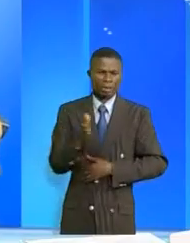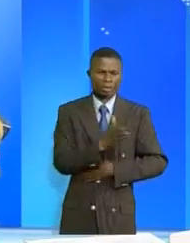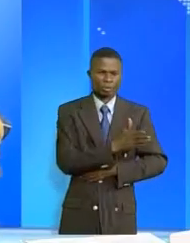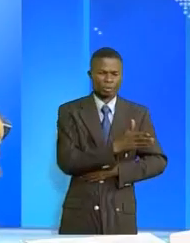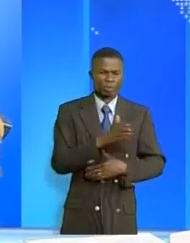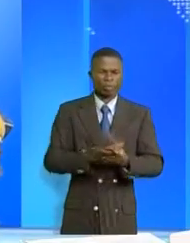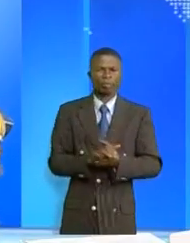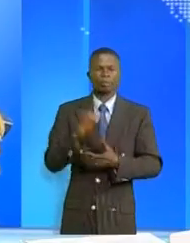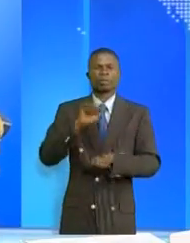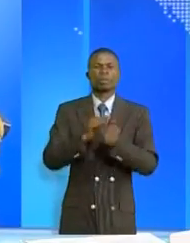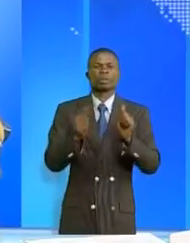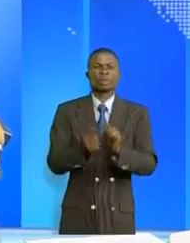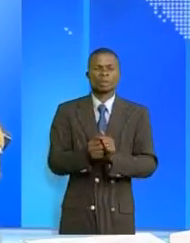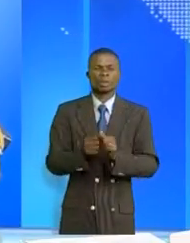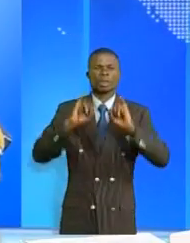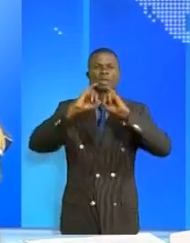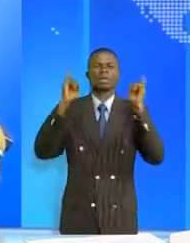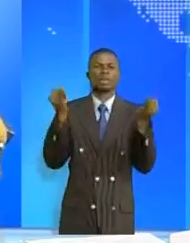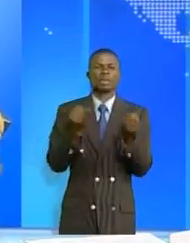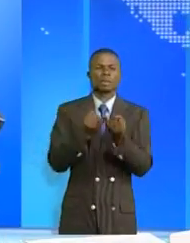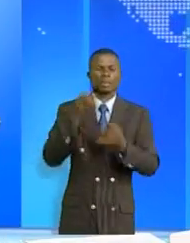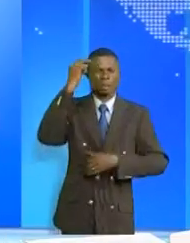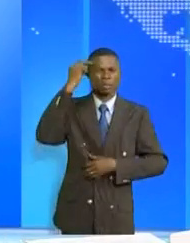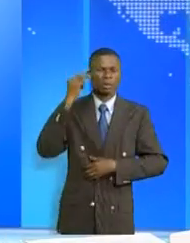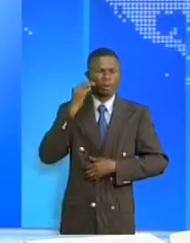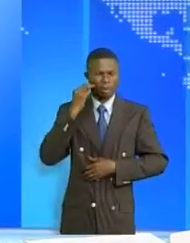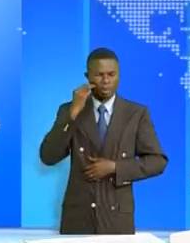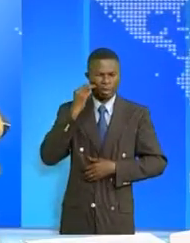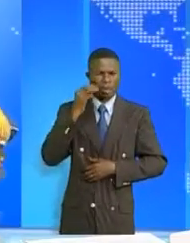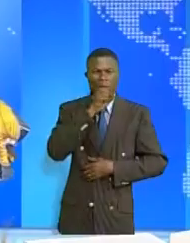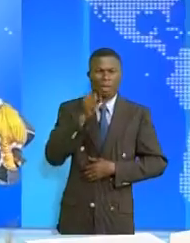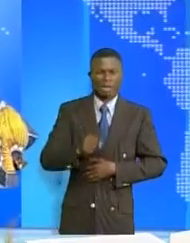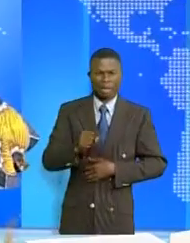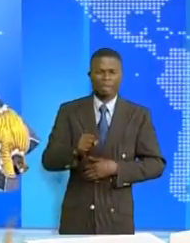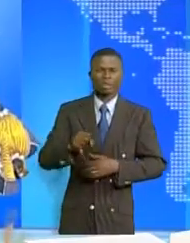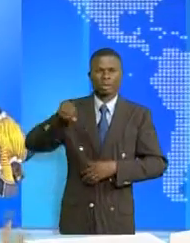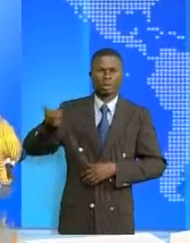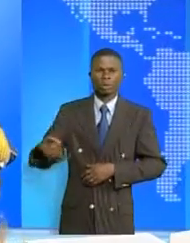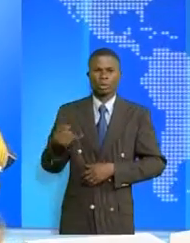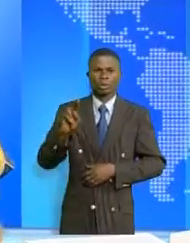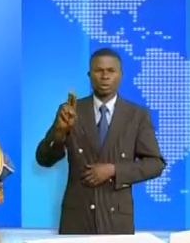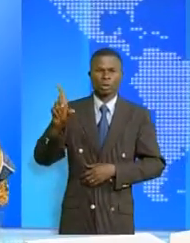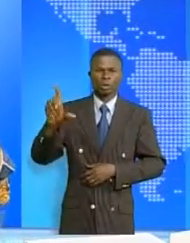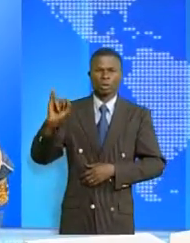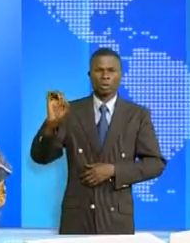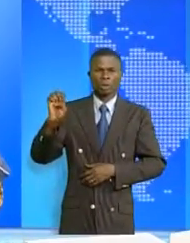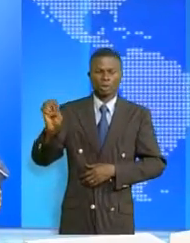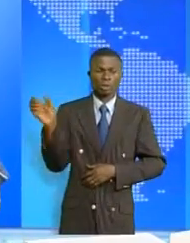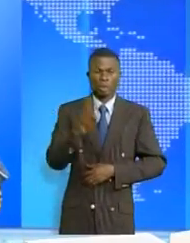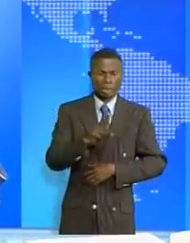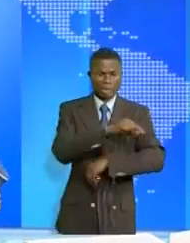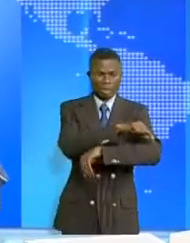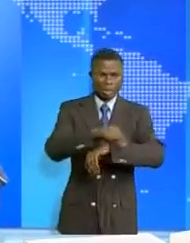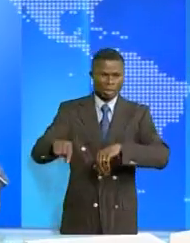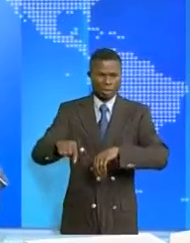Le chapitre de l'industrie, le ministre Julien Paloukou est descendu aux installations